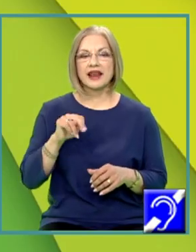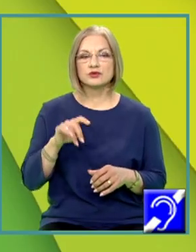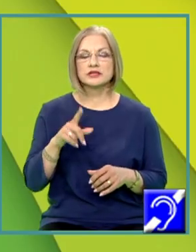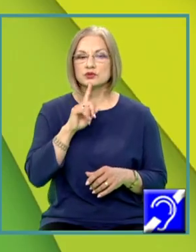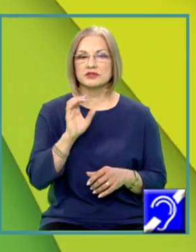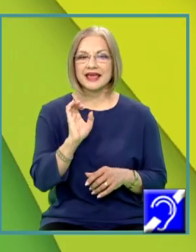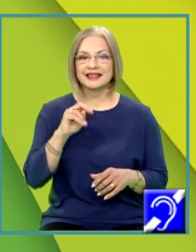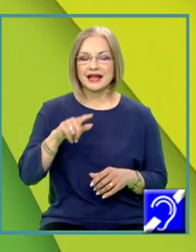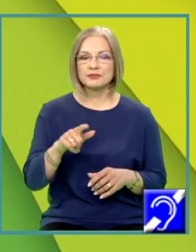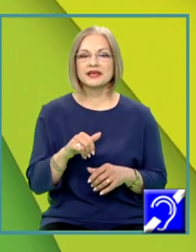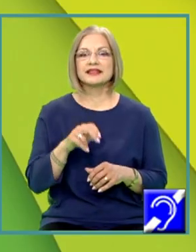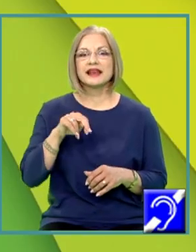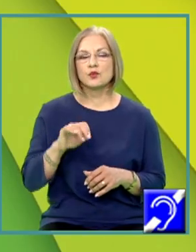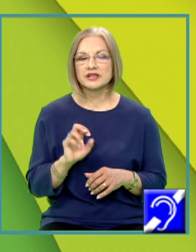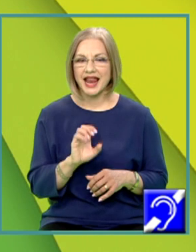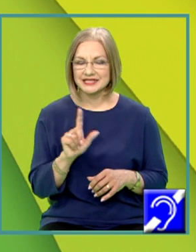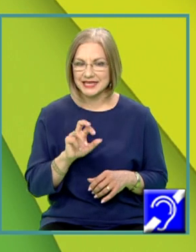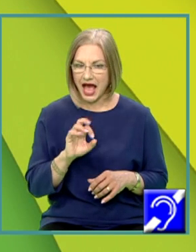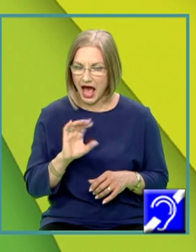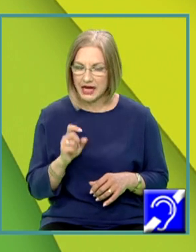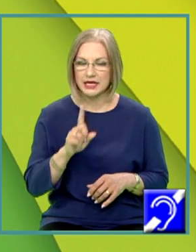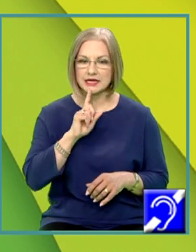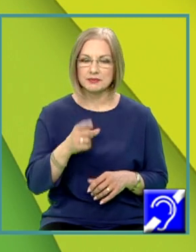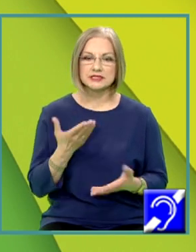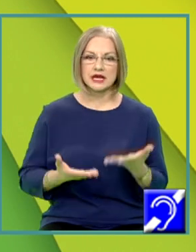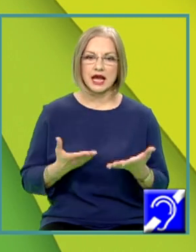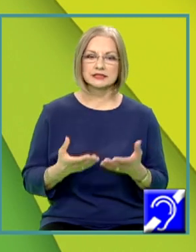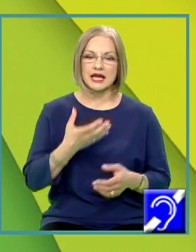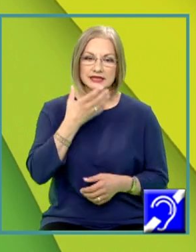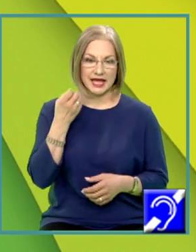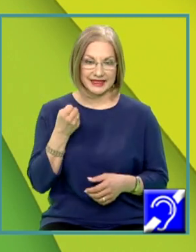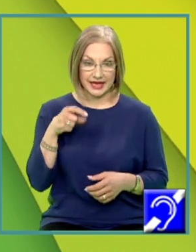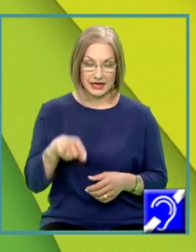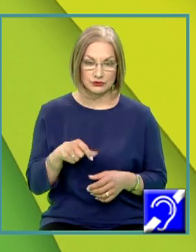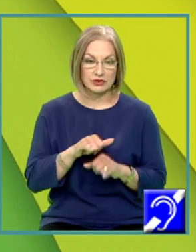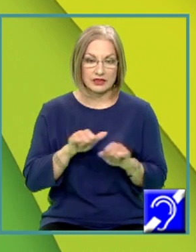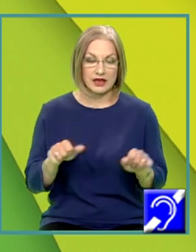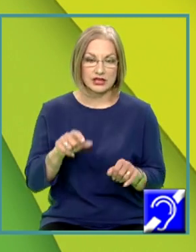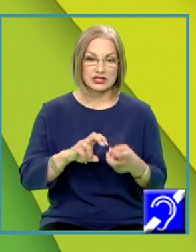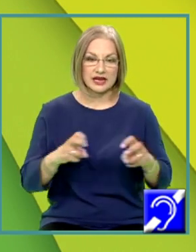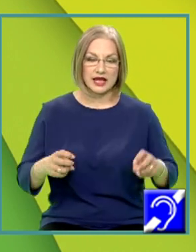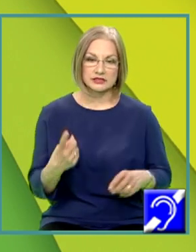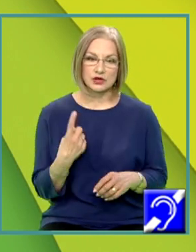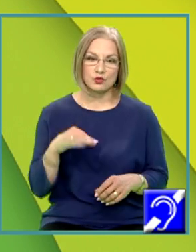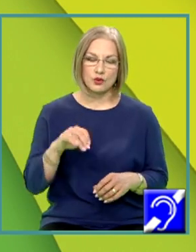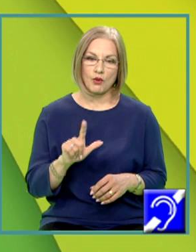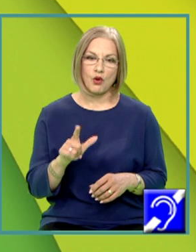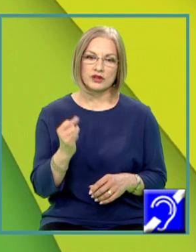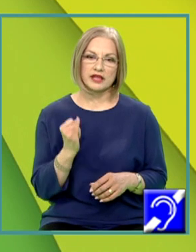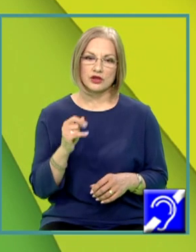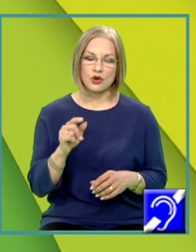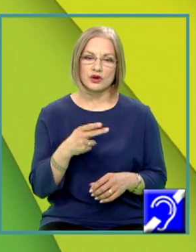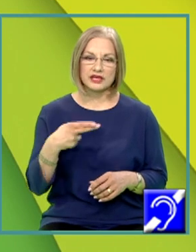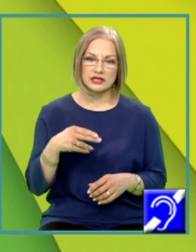entalpia molară de neutralizare, reprezintă cantitatea de căldură degajată în reacția unui mol de ion